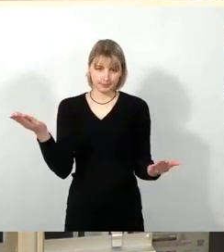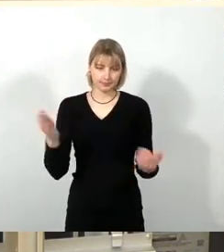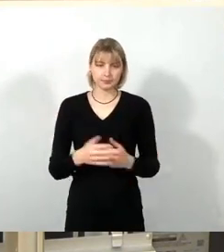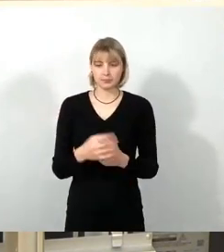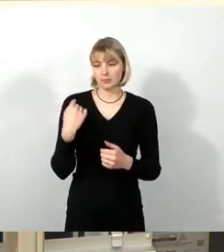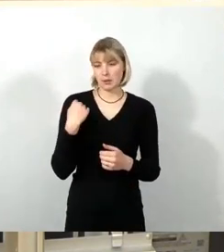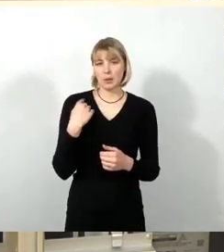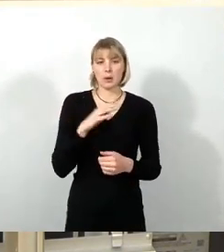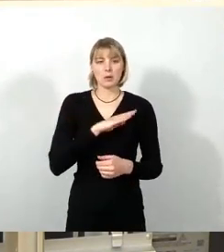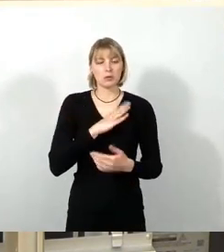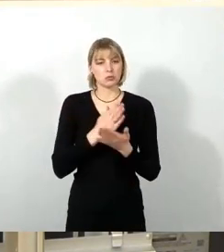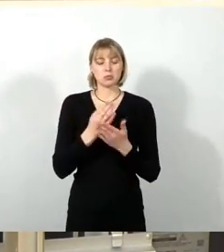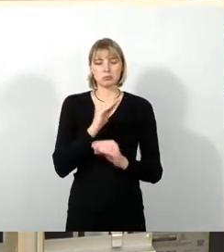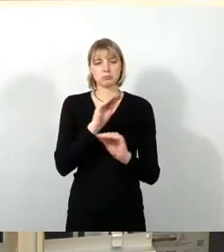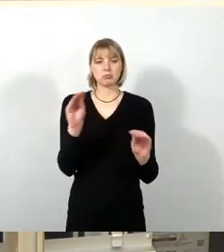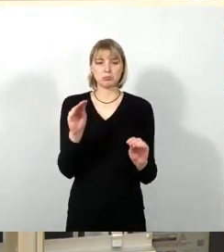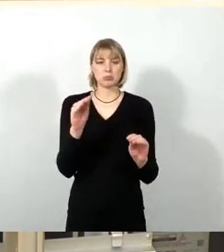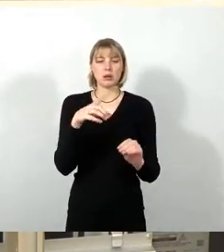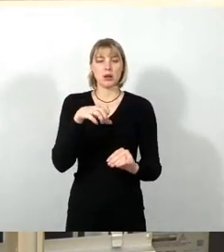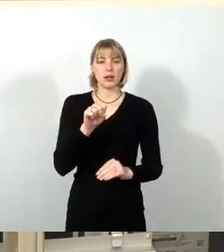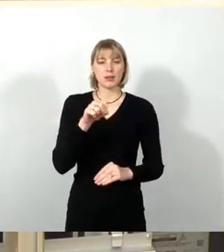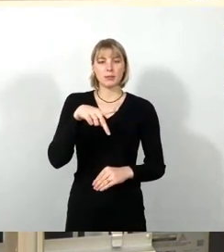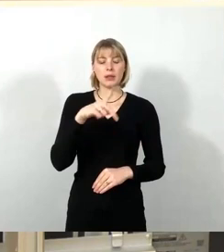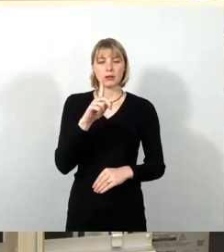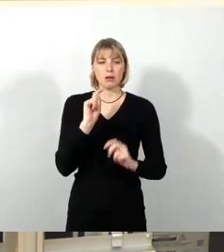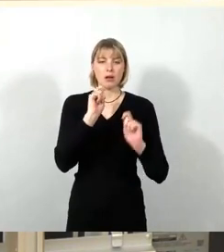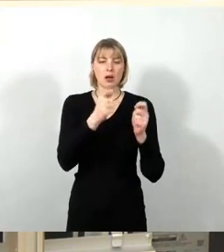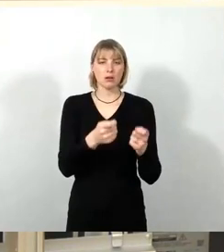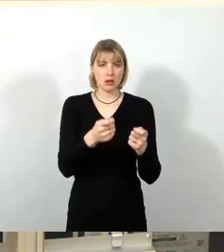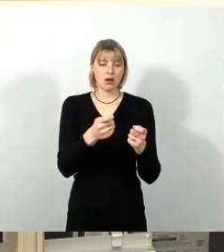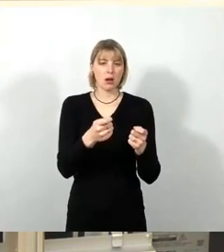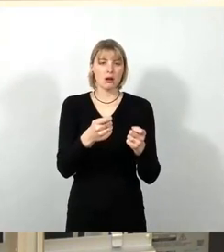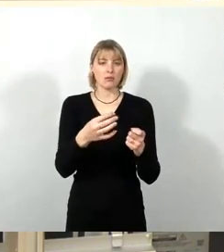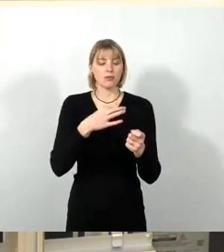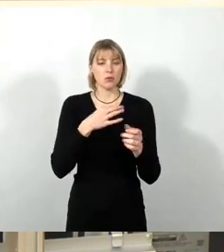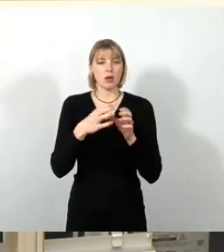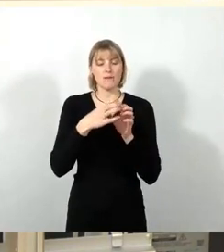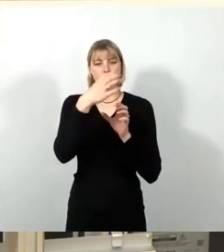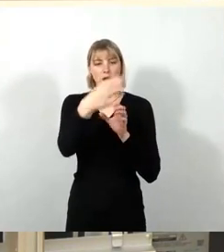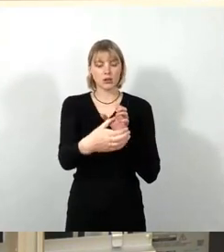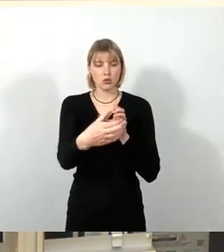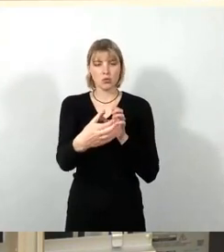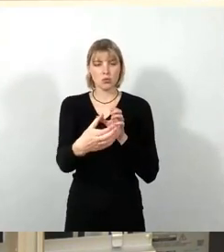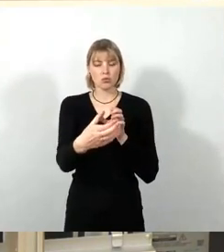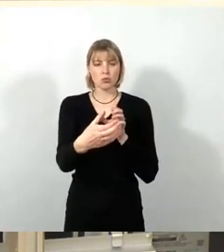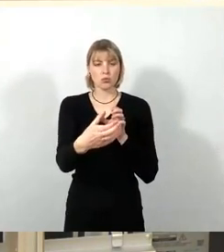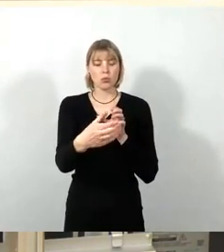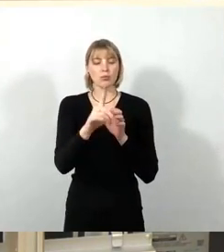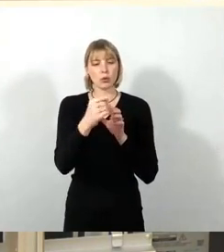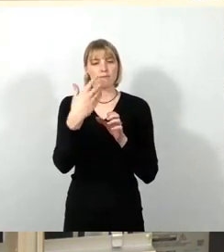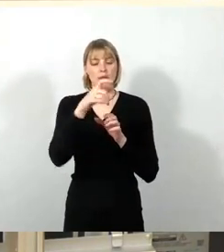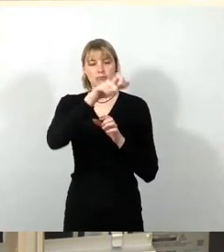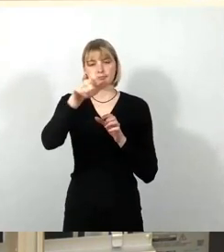vorliegende SPD-Antrag hat im Prinzip eine Erweiterung des Empfängerkreises und des Leistungsspektrums des